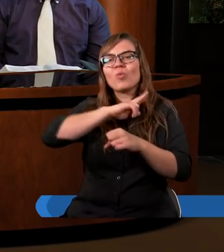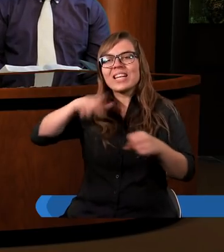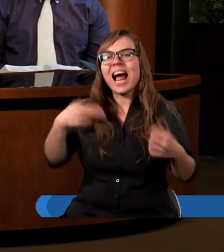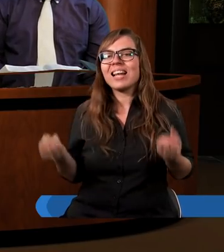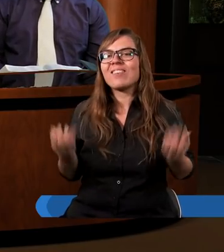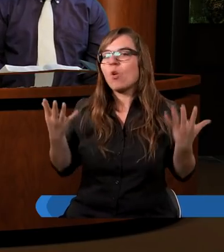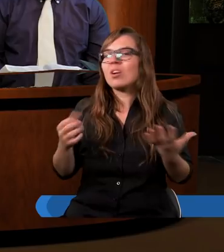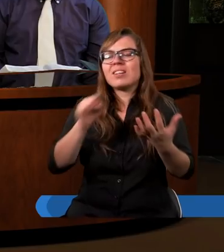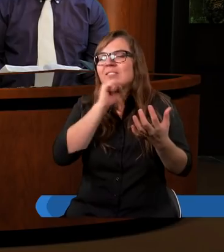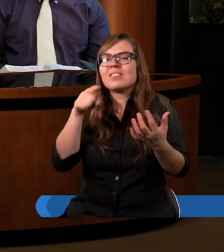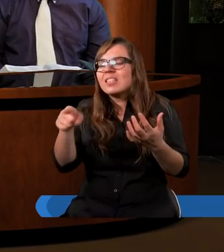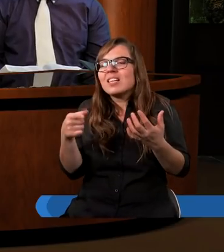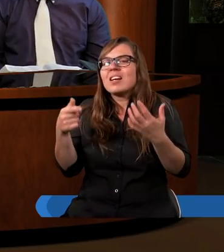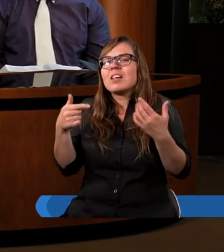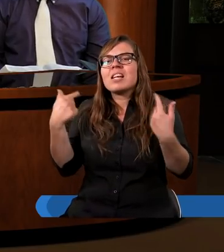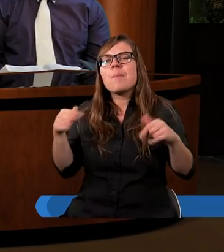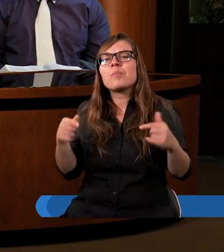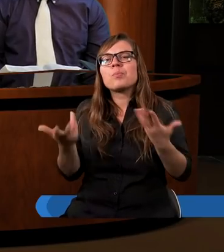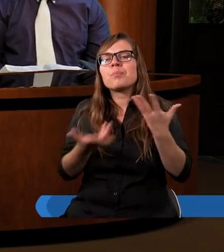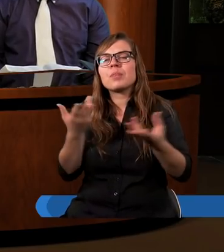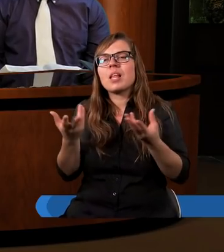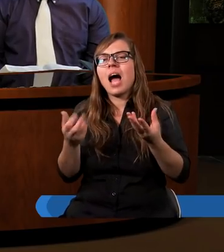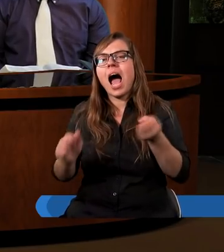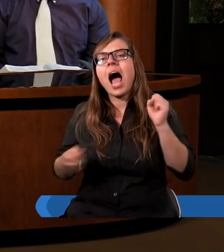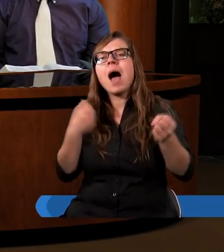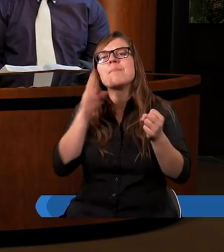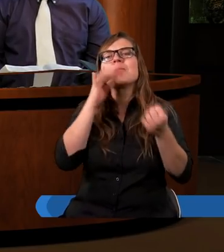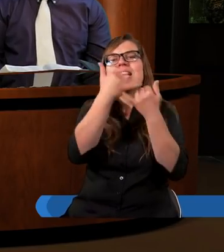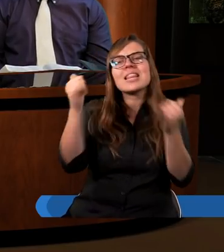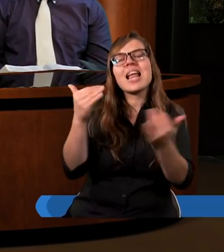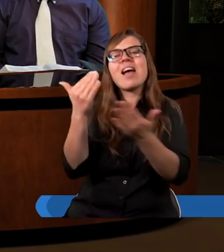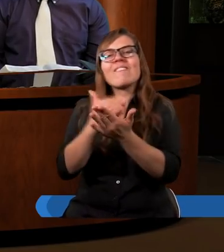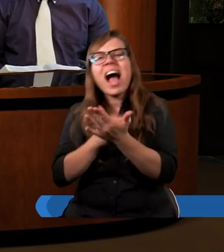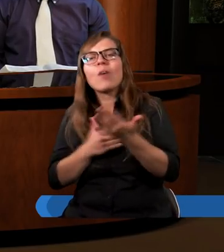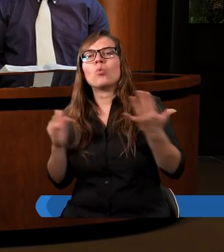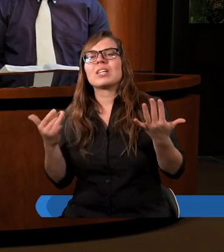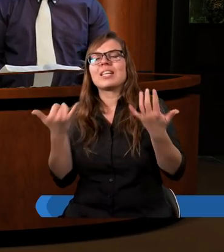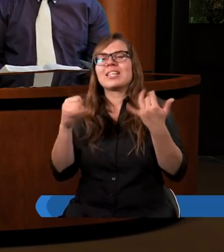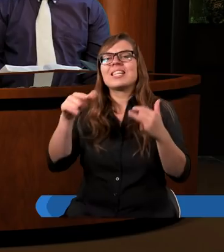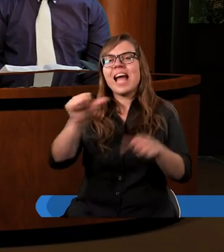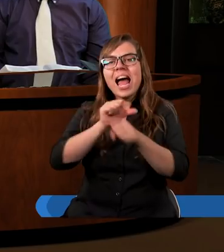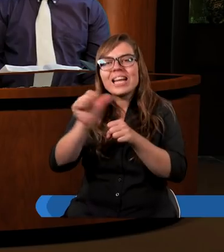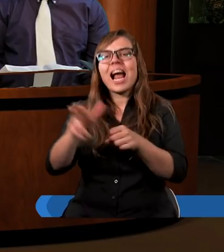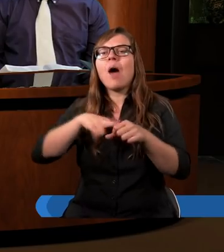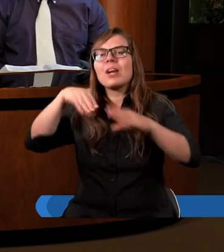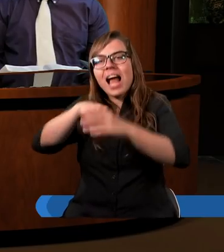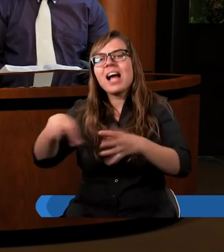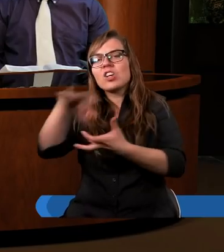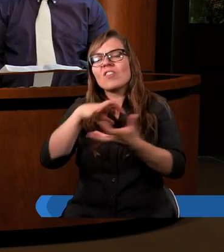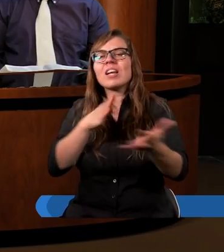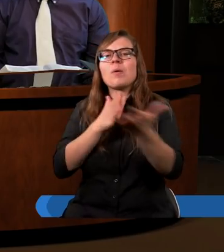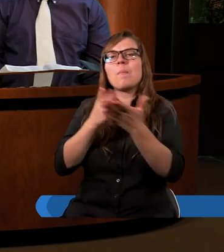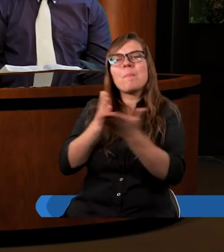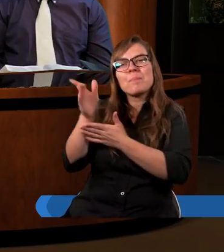nigdy nie pogodził z tym, aby inne warunki istniały na świecie przez